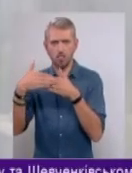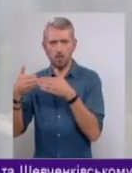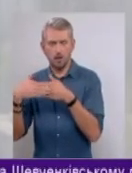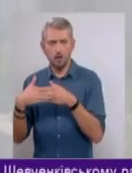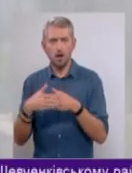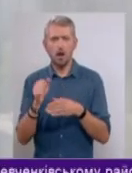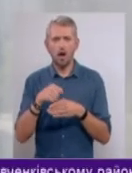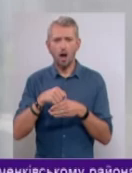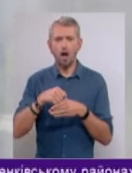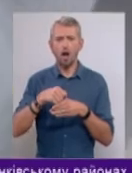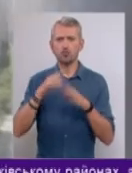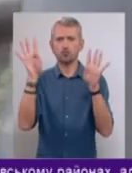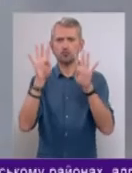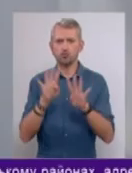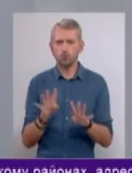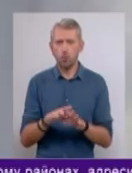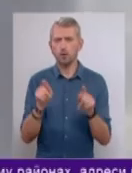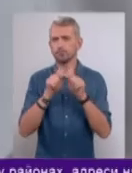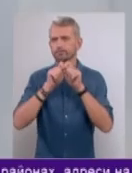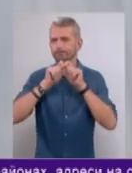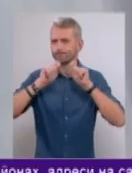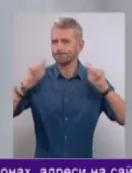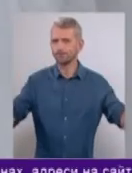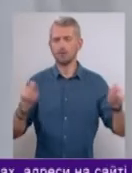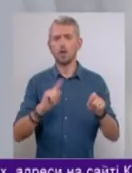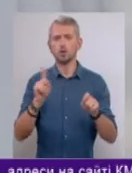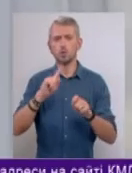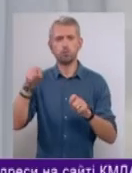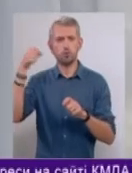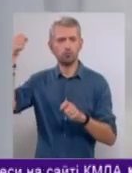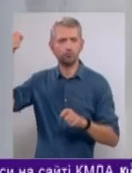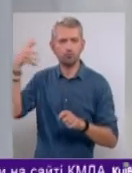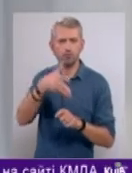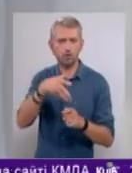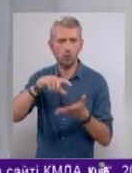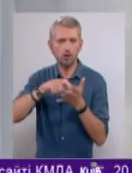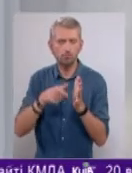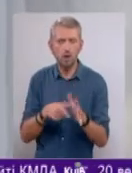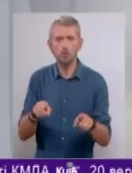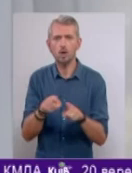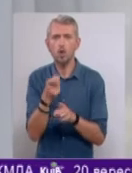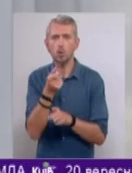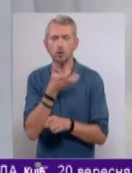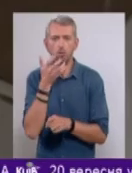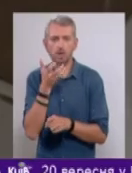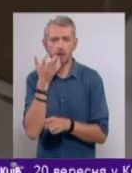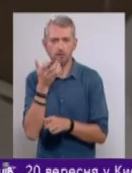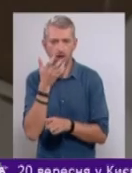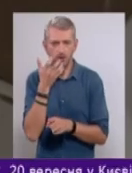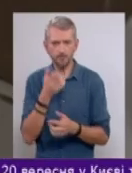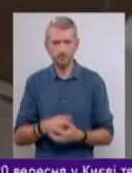А от ралети та штори навпаки. З день краще прибрати, щоб сонячні промені потрапляли до кімнати і таким чином трохи підігривали.